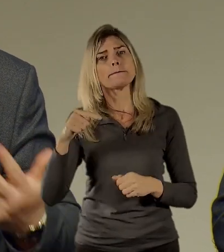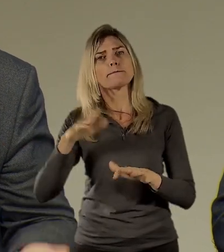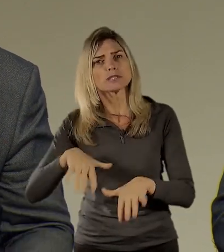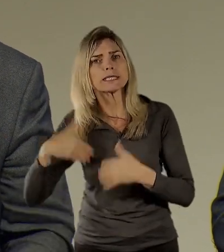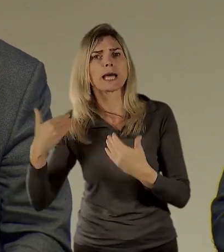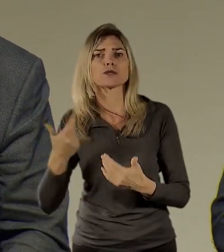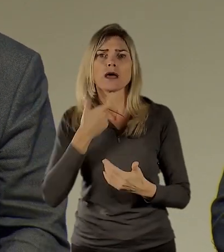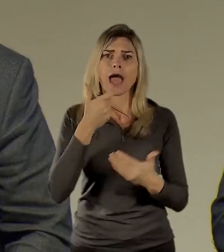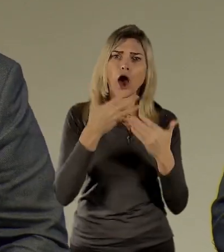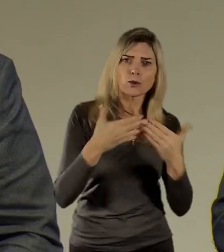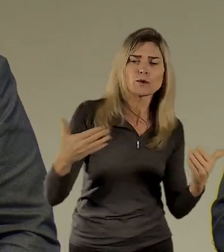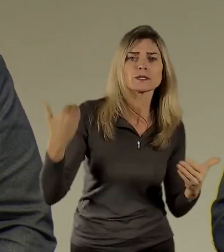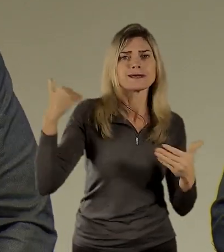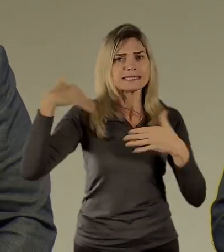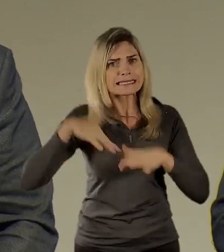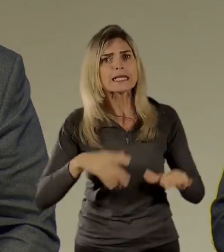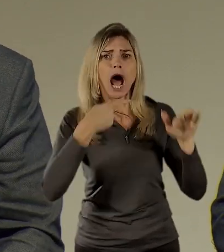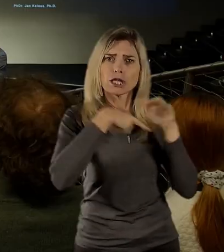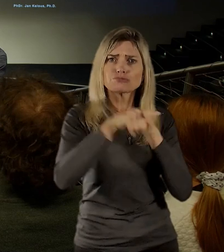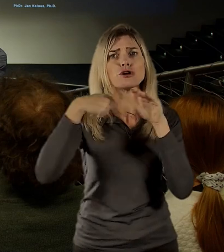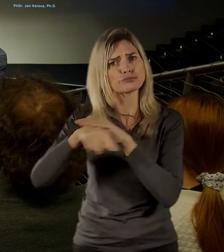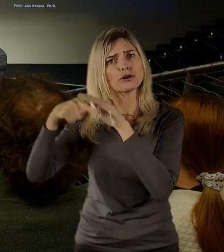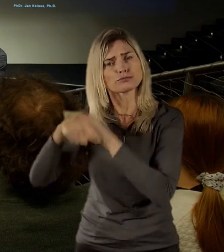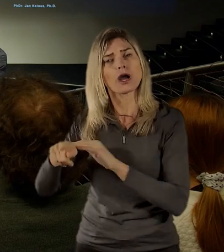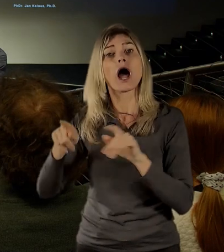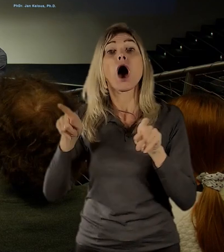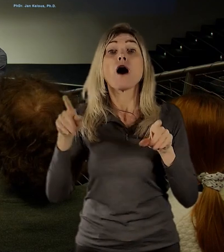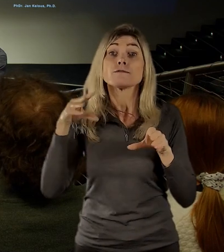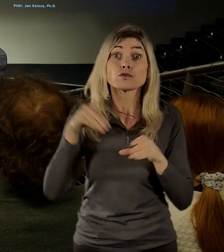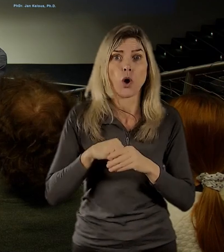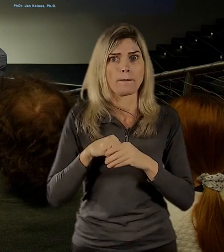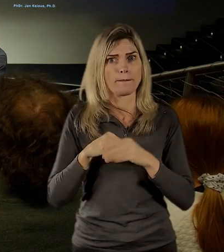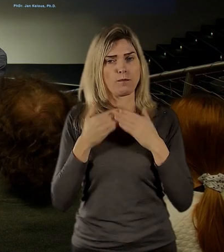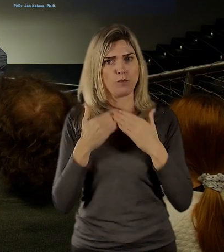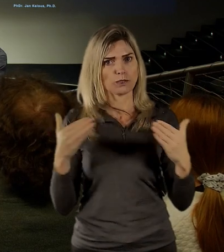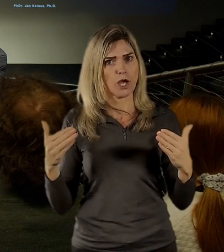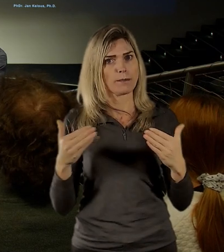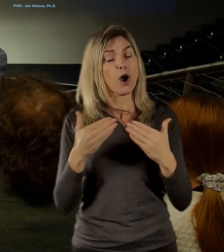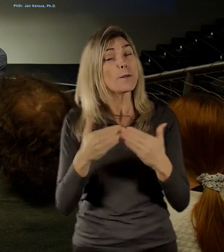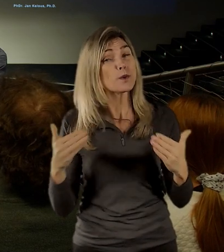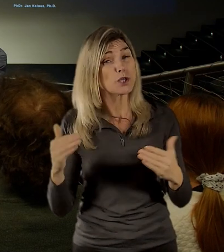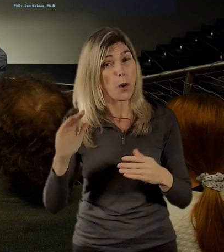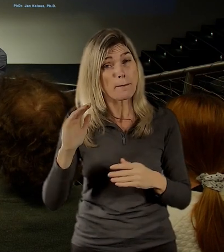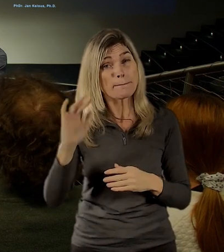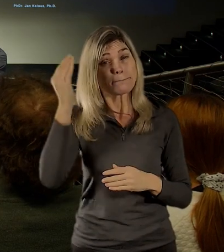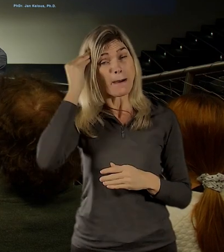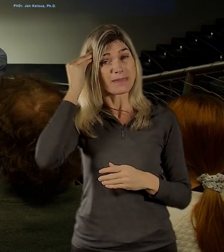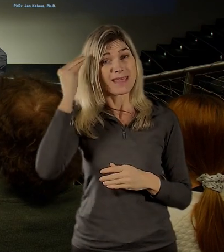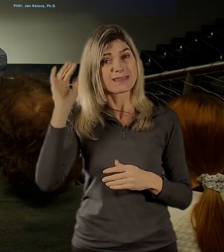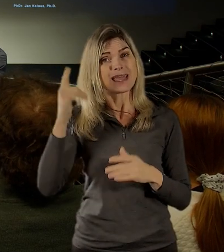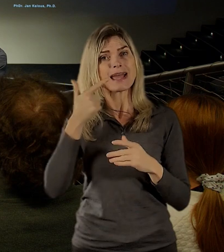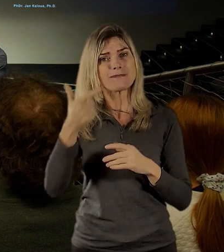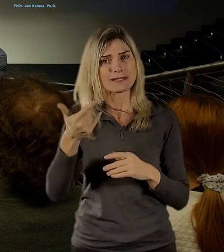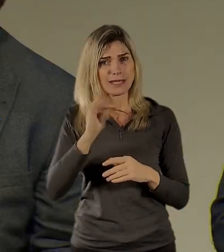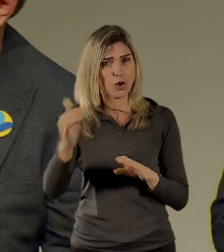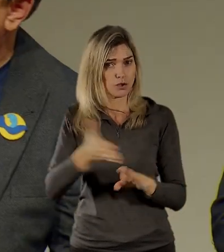Národního muzea a budeme určitě chodit do muzea, jakožto místa setkávání muzea paměti 20. století, třeba